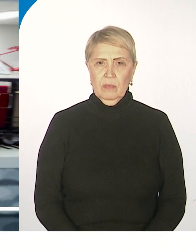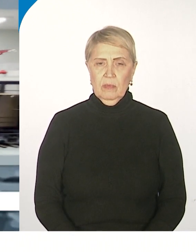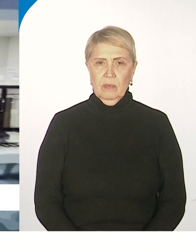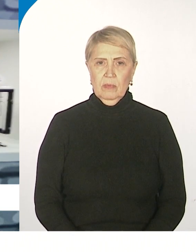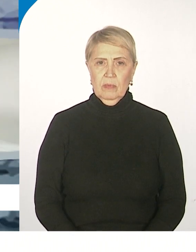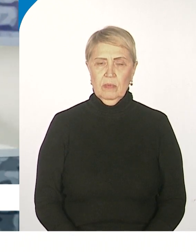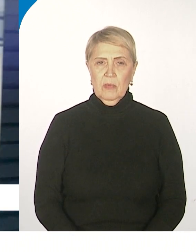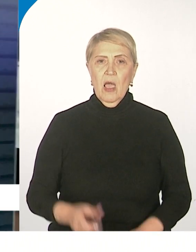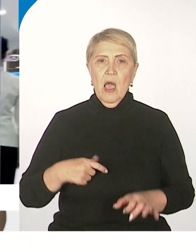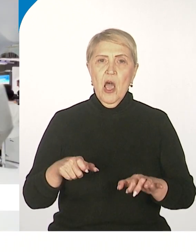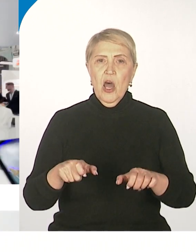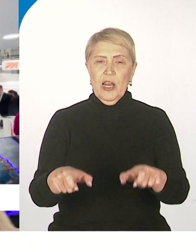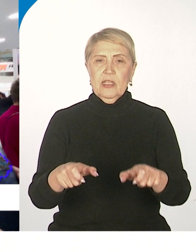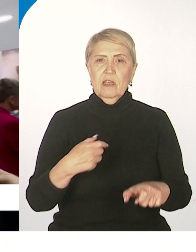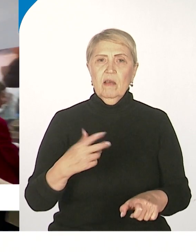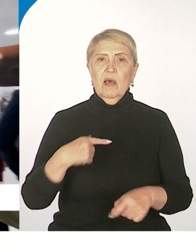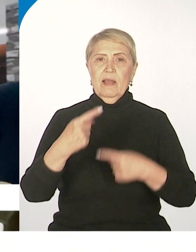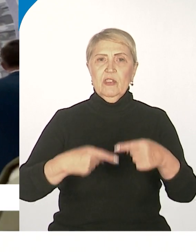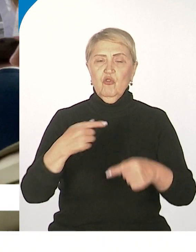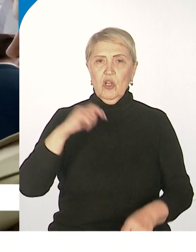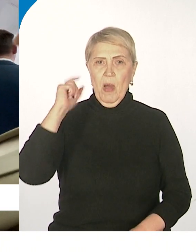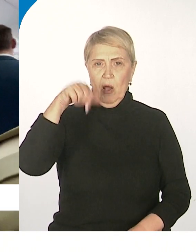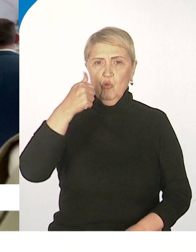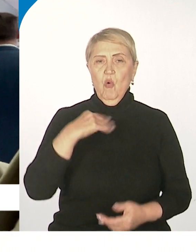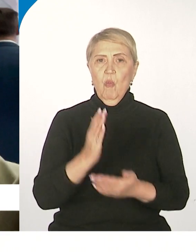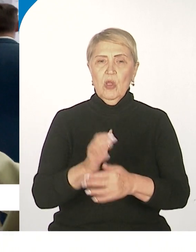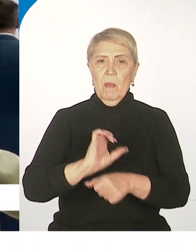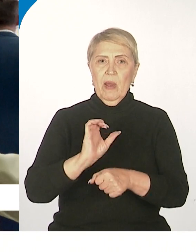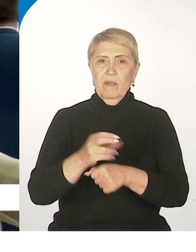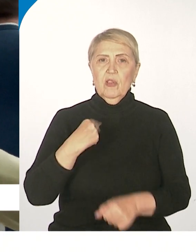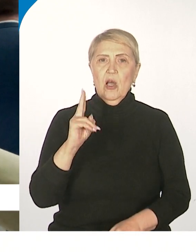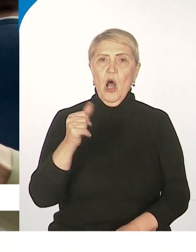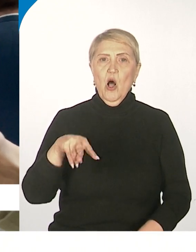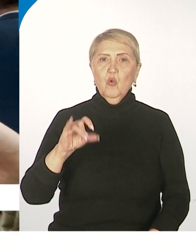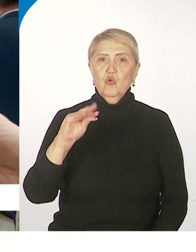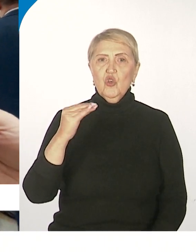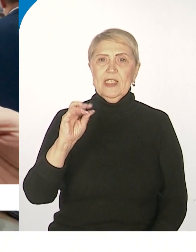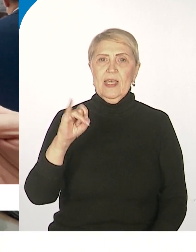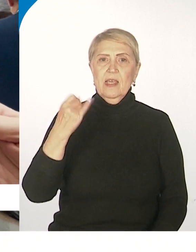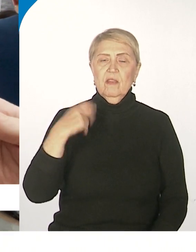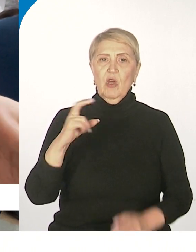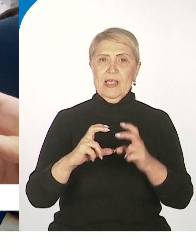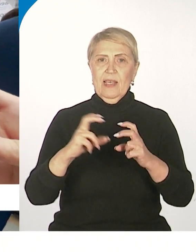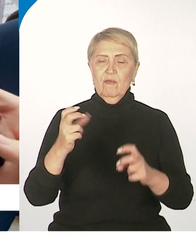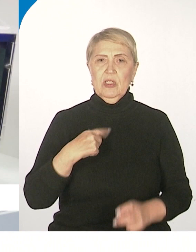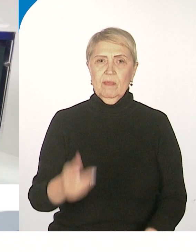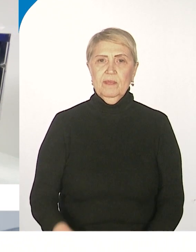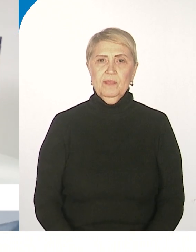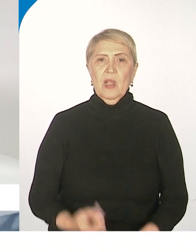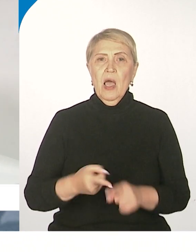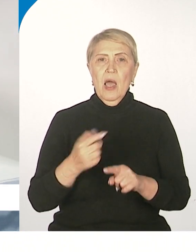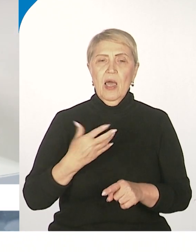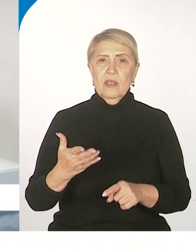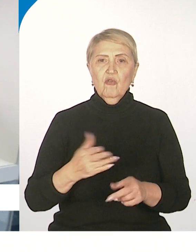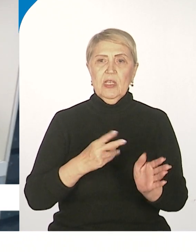-шлифовальные супервагоны в следующем году начнет производить Калужский завод для железных дорог России и ближнего зарубежья. Эти